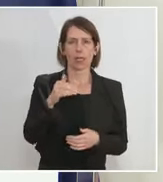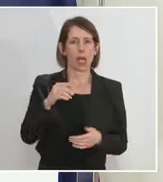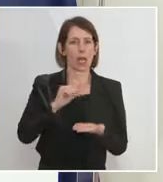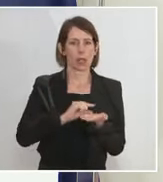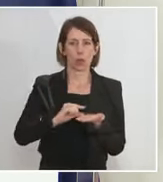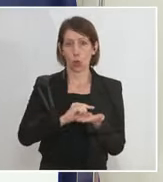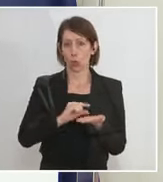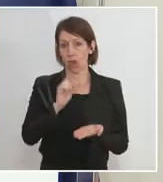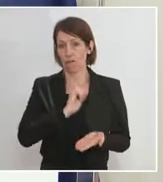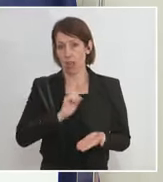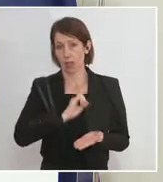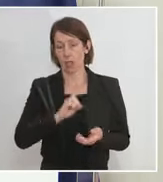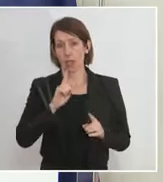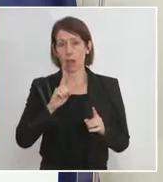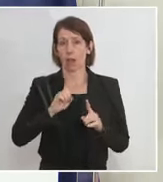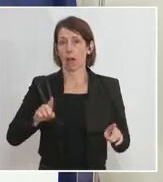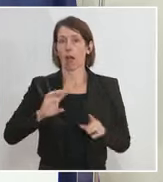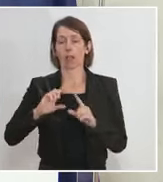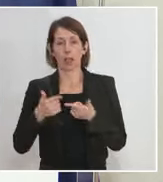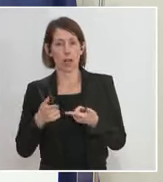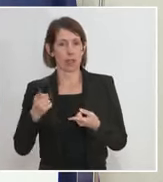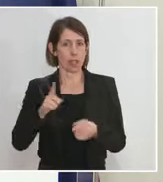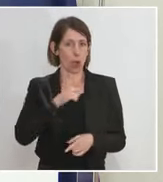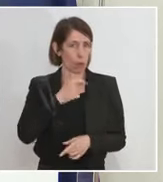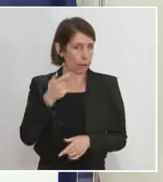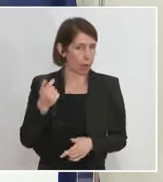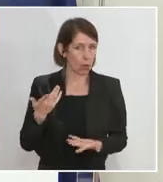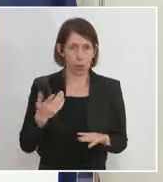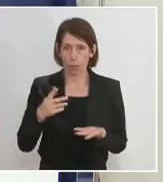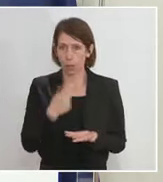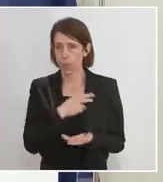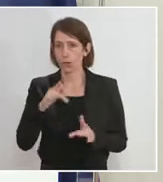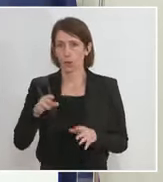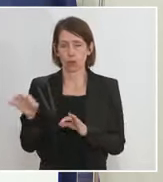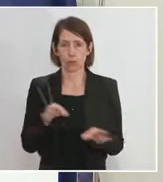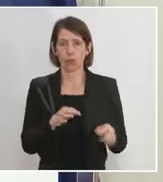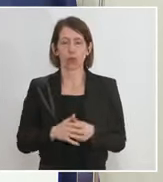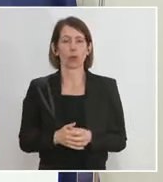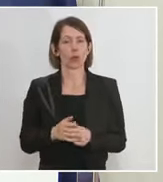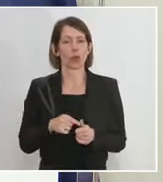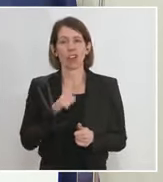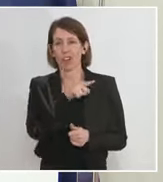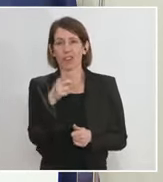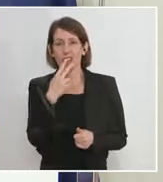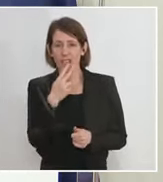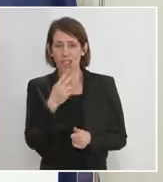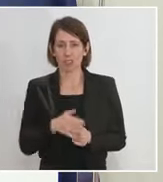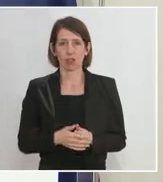und andere Länder auch kaum Impfungen zur Verfügung haben. Und Sie sehen auch sehr genau, wenn Sie sich das anschauen,